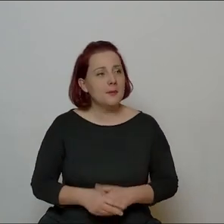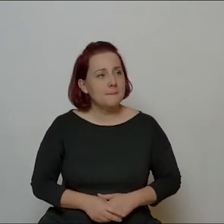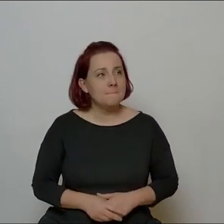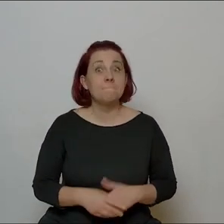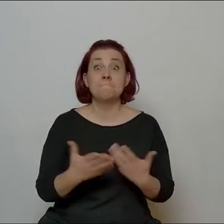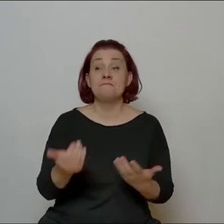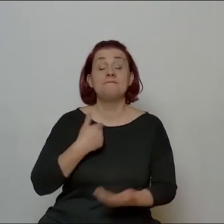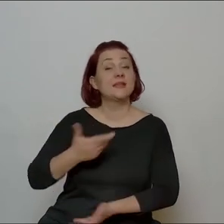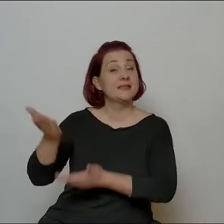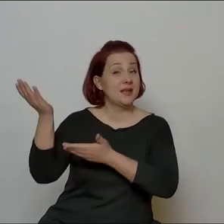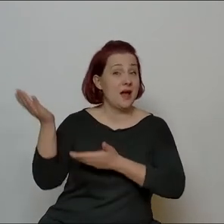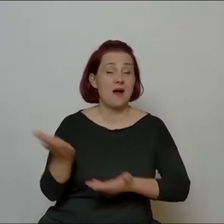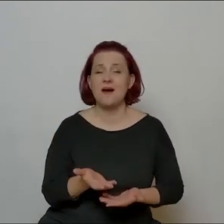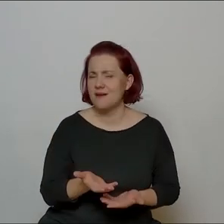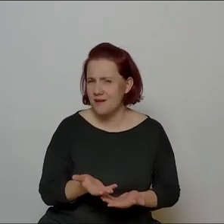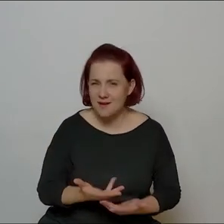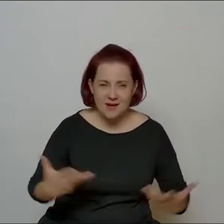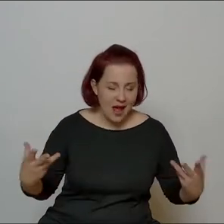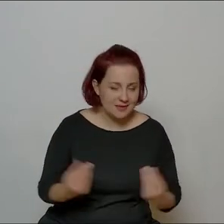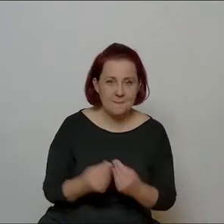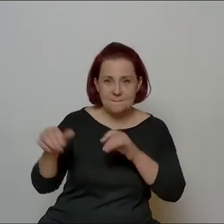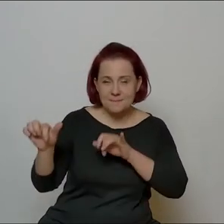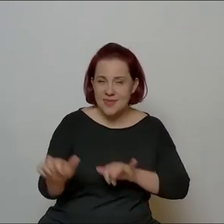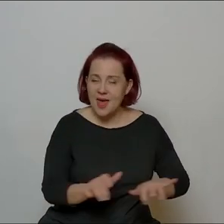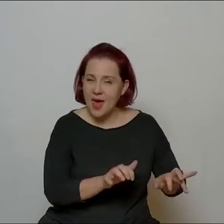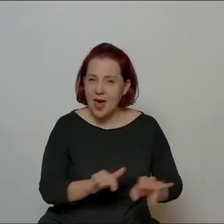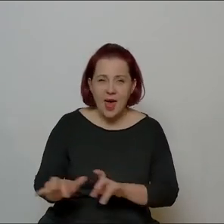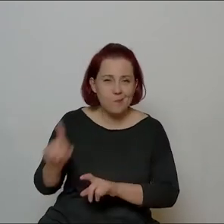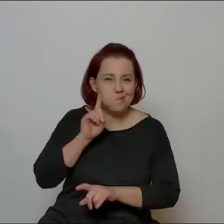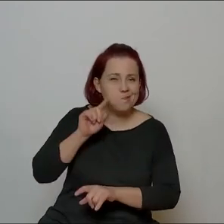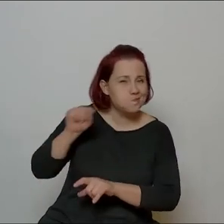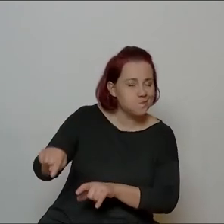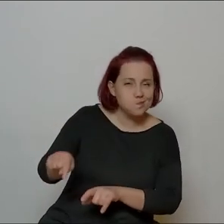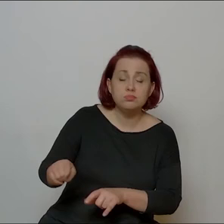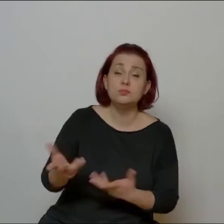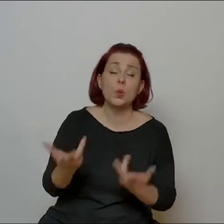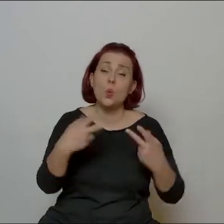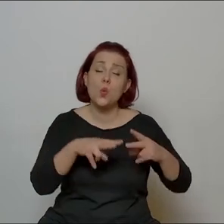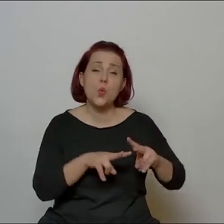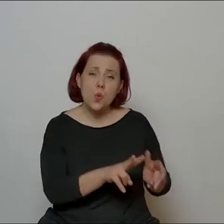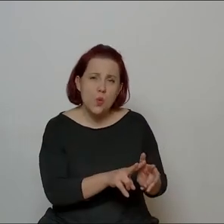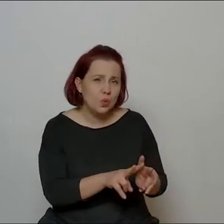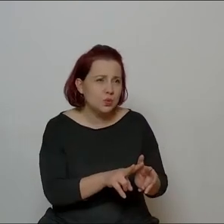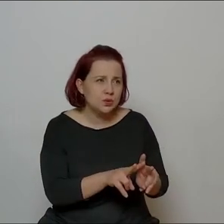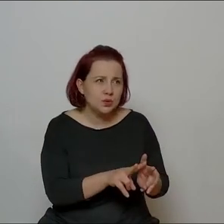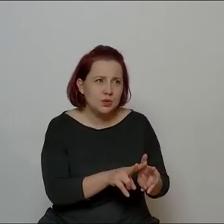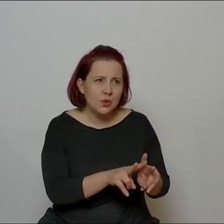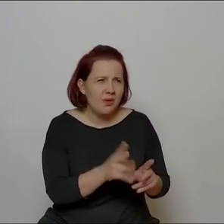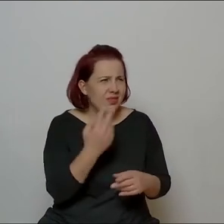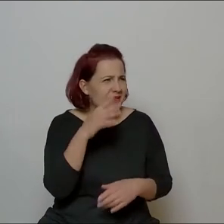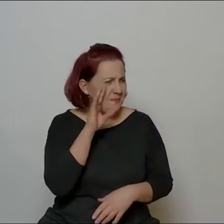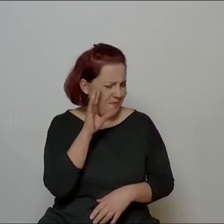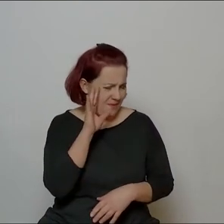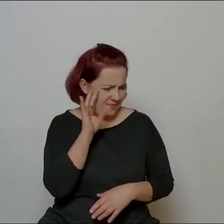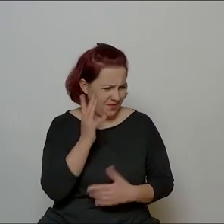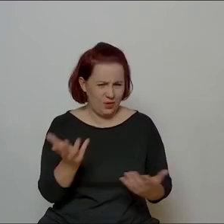Zostałam zaproszona wraz z Piemistą, by wziąć udział. Niestety nie przypomnę sobie,